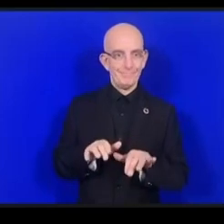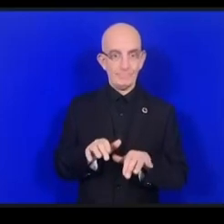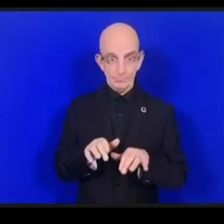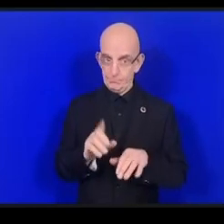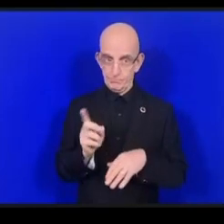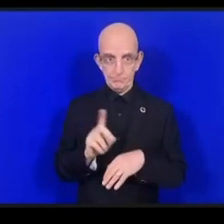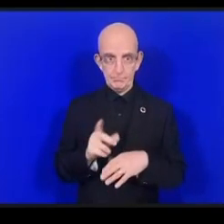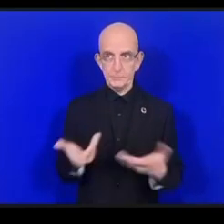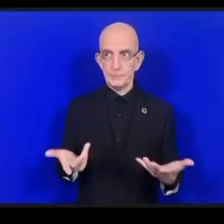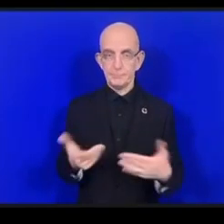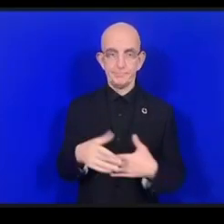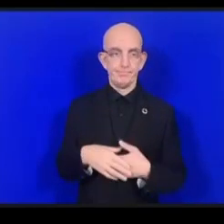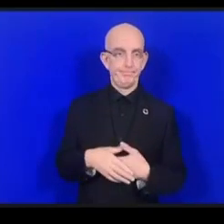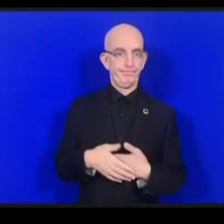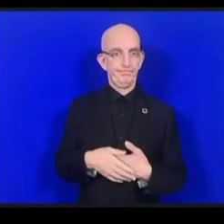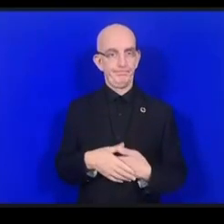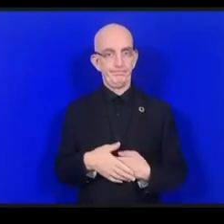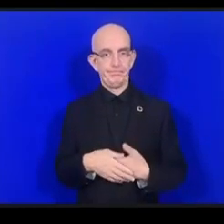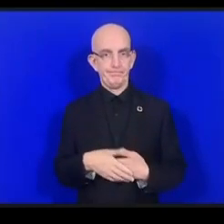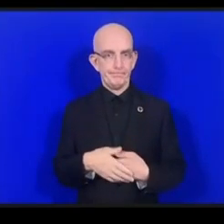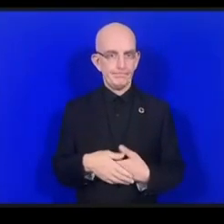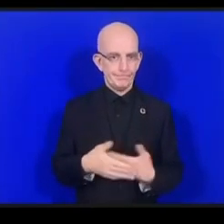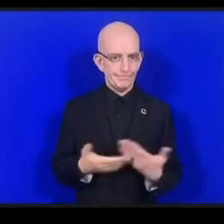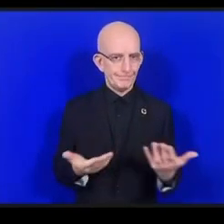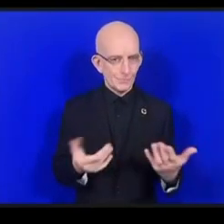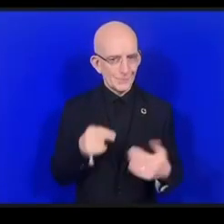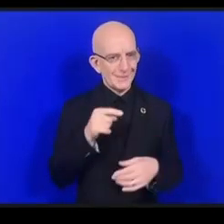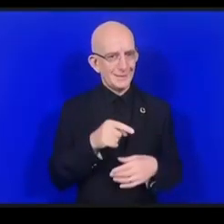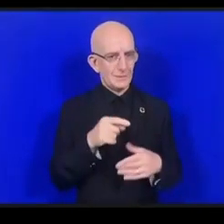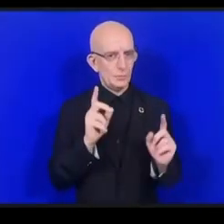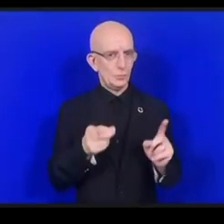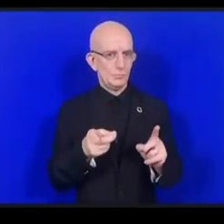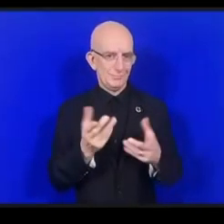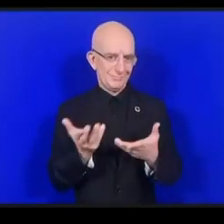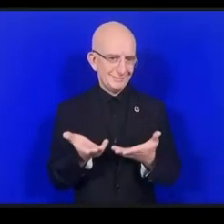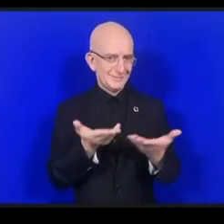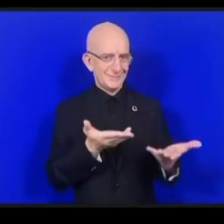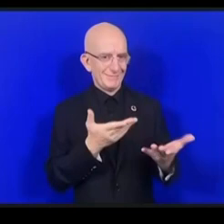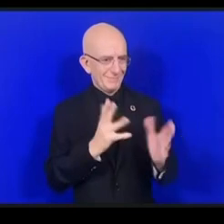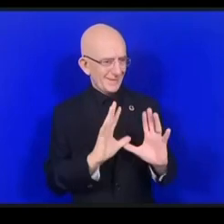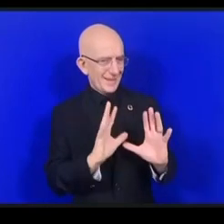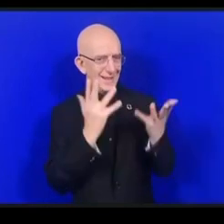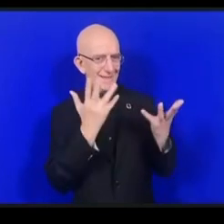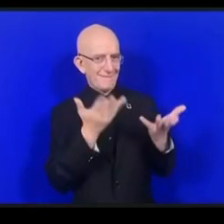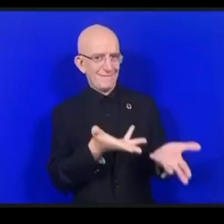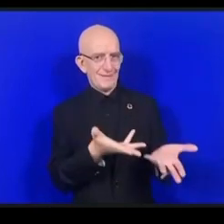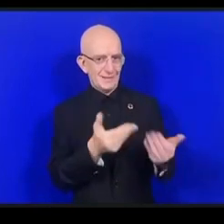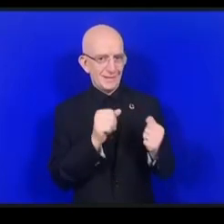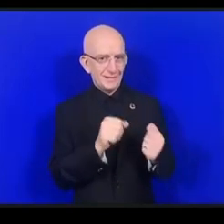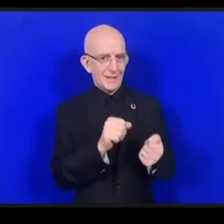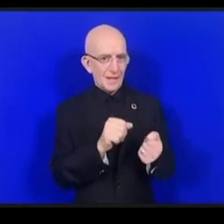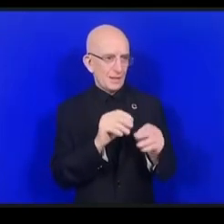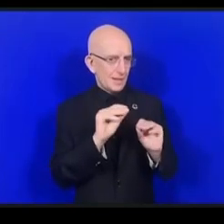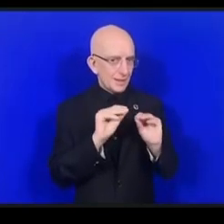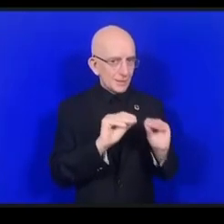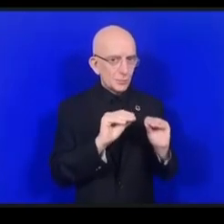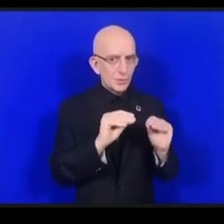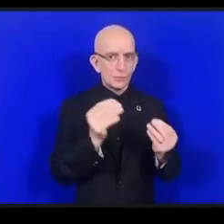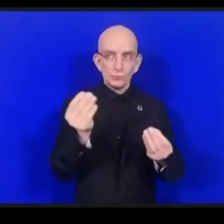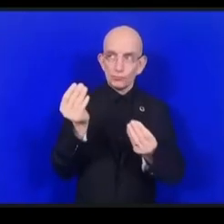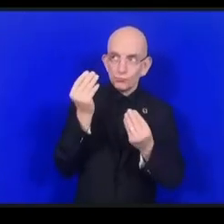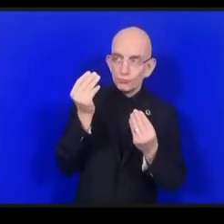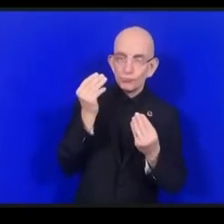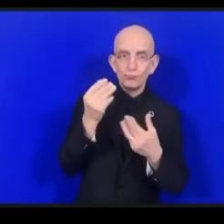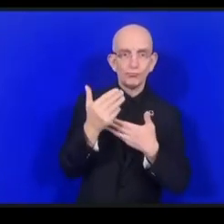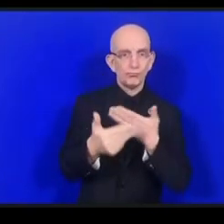إن النفاذ إلى الإنترنت أمر أهم هذا جزء من حياتنا حتى نتمكن